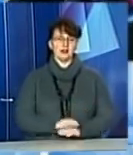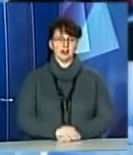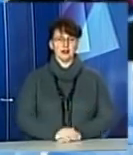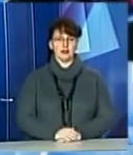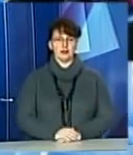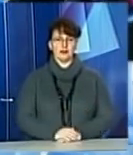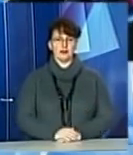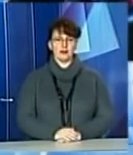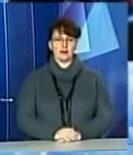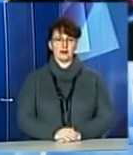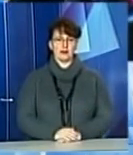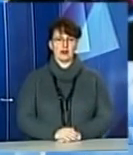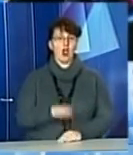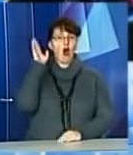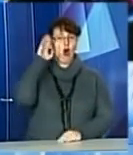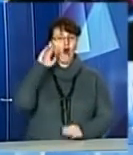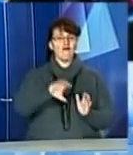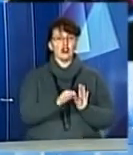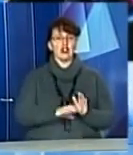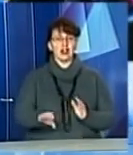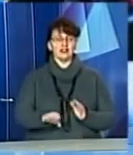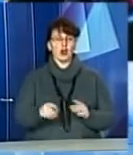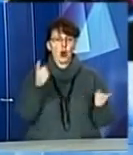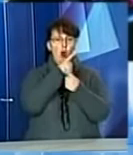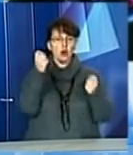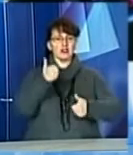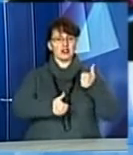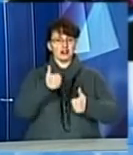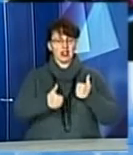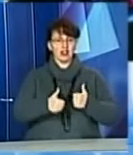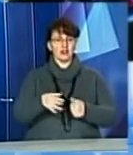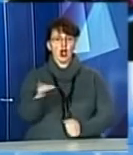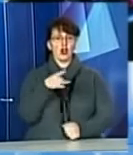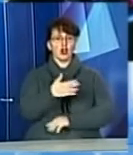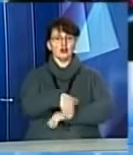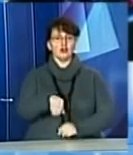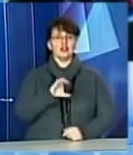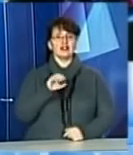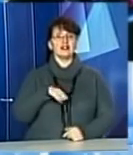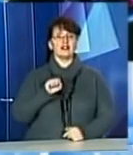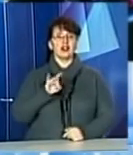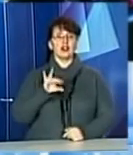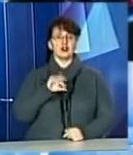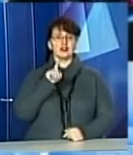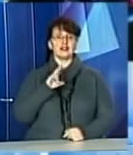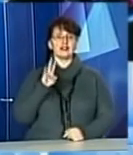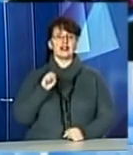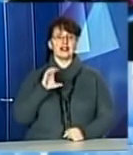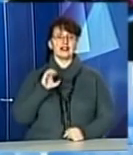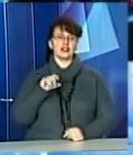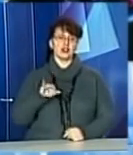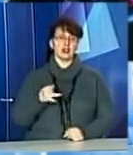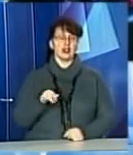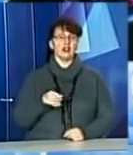Львівводоканал оголосив тендер на об'єкт каналізування району вулиці Старознесенської Балкової на суму 3